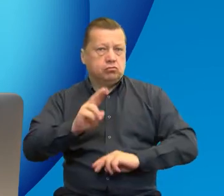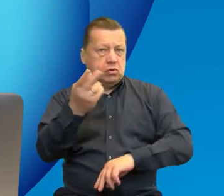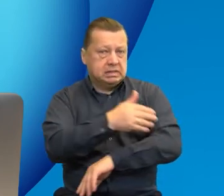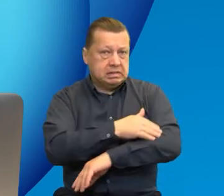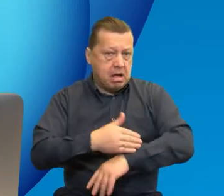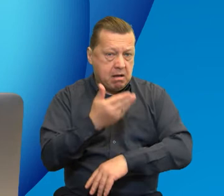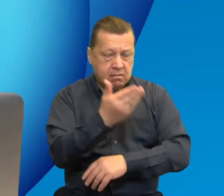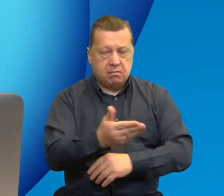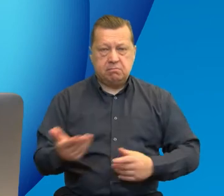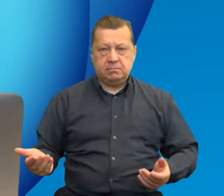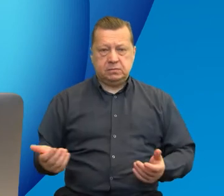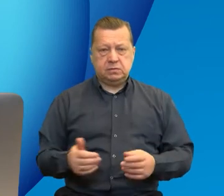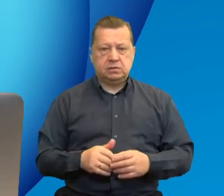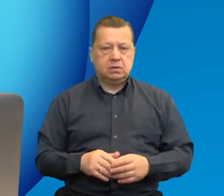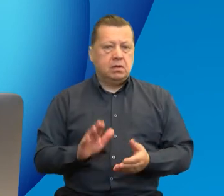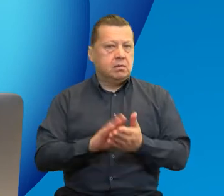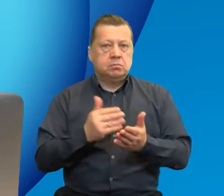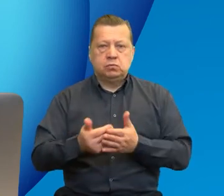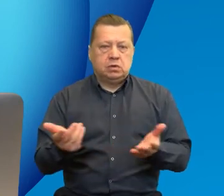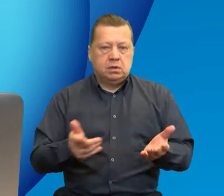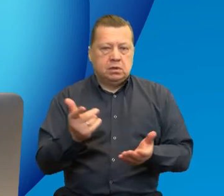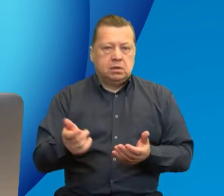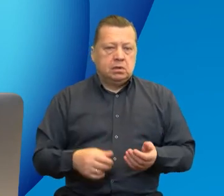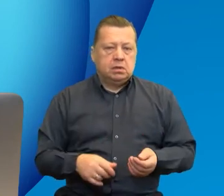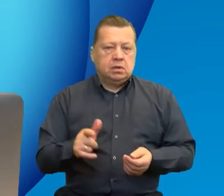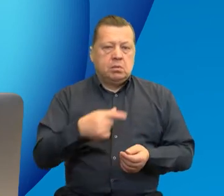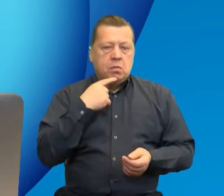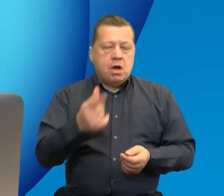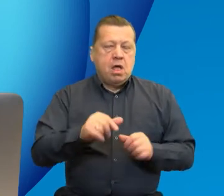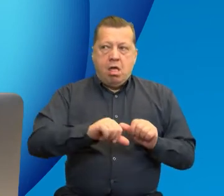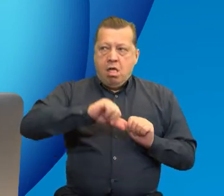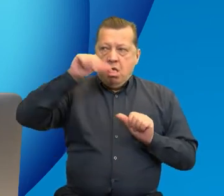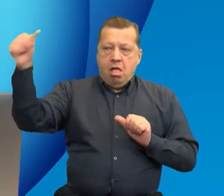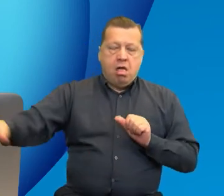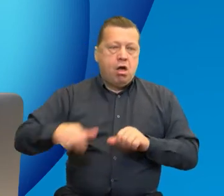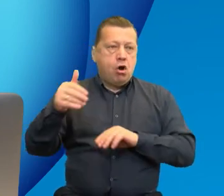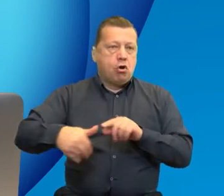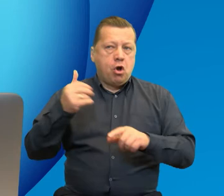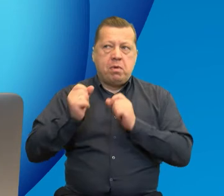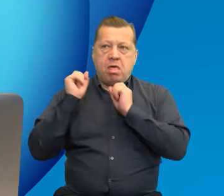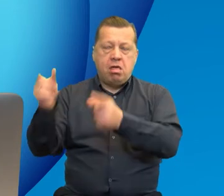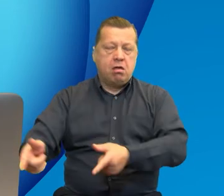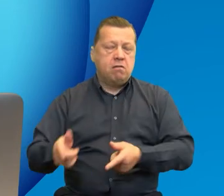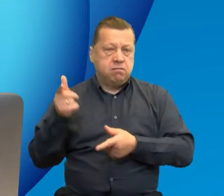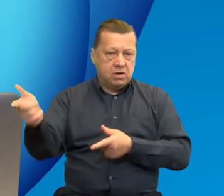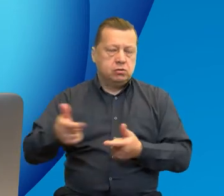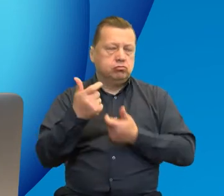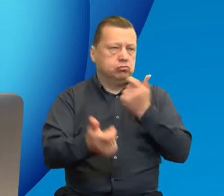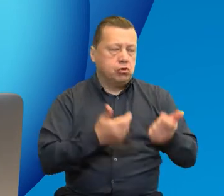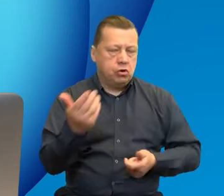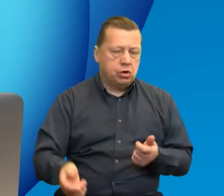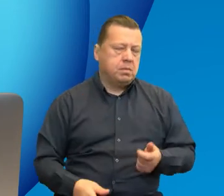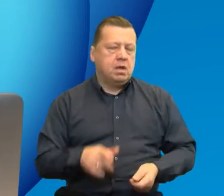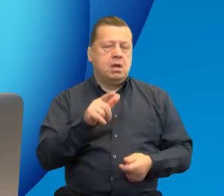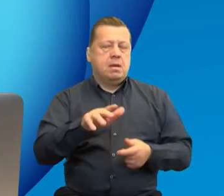zakresie, co zrobić z hałdą pokopalnianą, co zrobić z obszarem zdegradowanym, który jest na terenie mojej